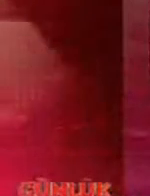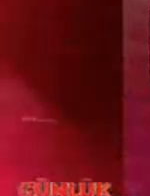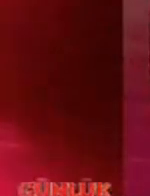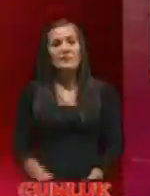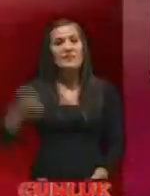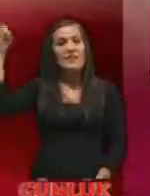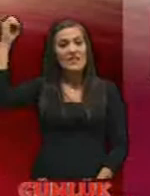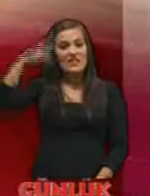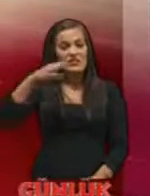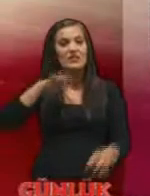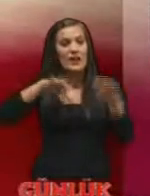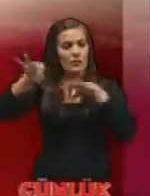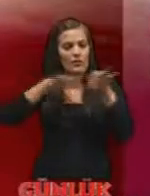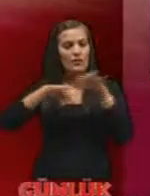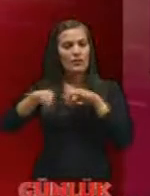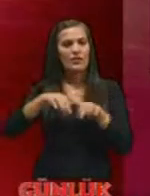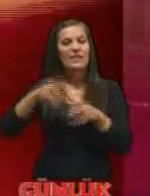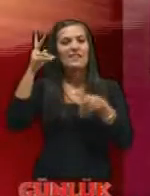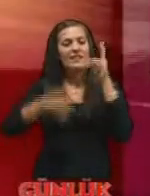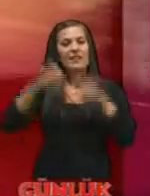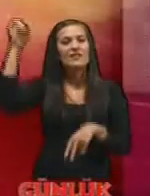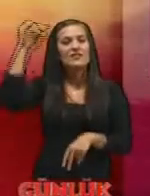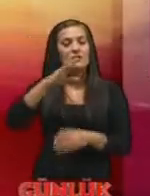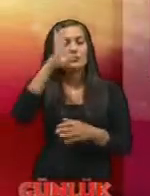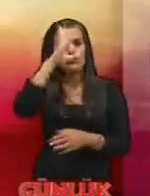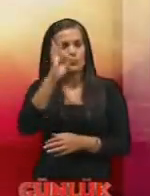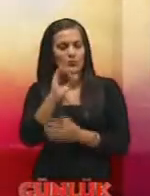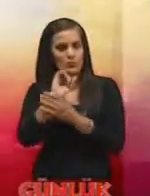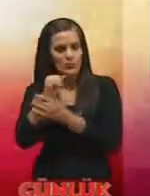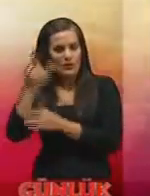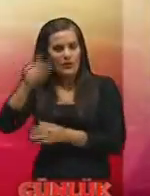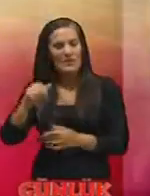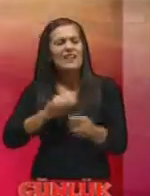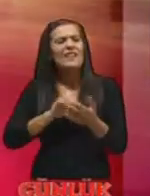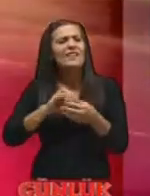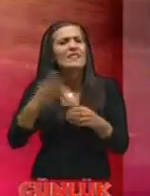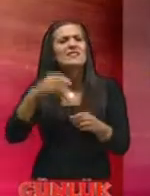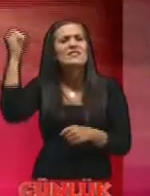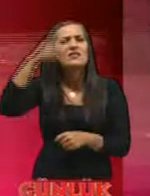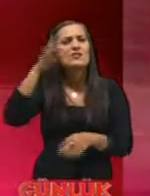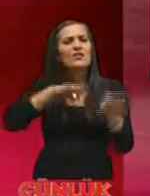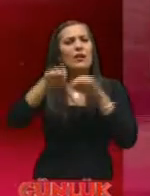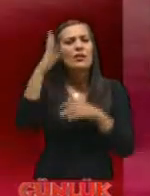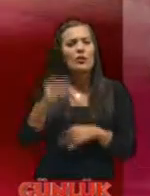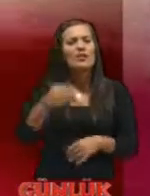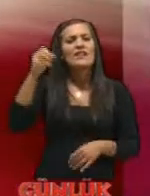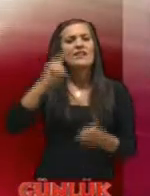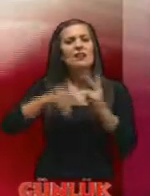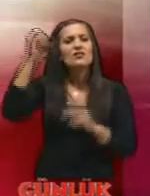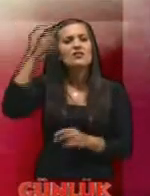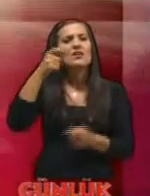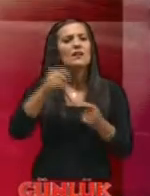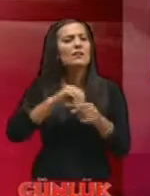ışık dekoratörleri tiyatroda ışığın ustaları nasıl ışık dekoratörü olunur tiyatroda ışık eğitimi